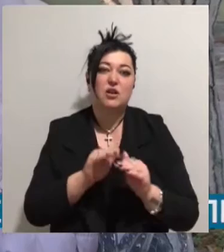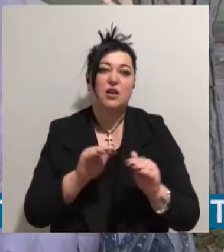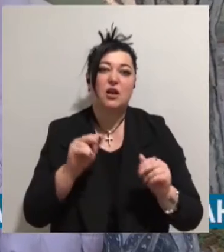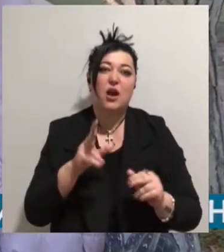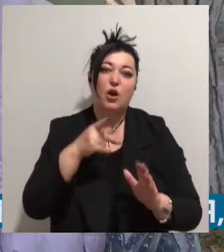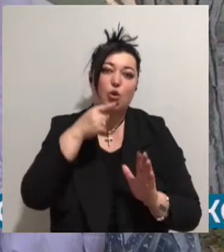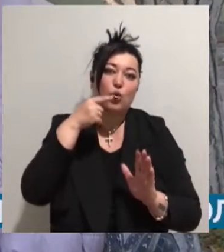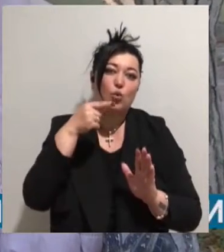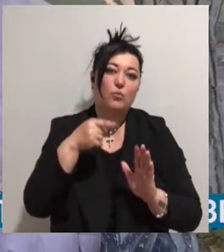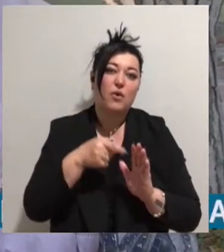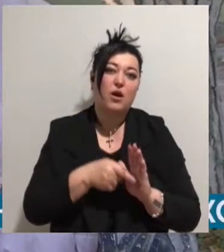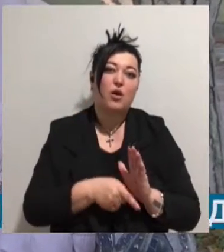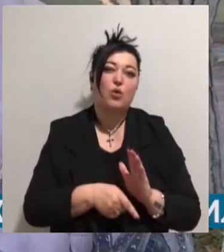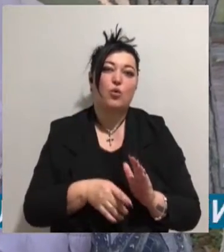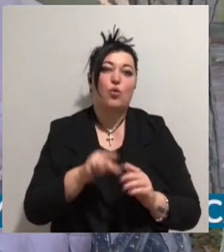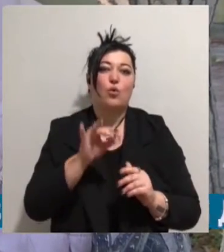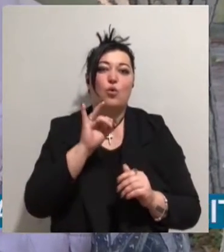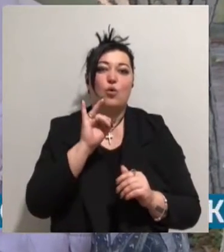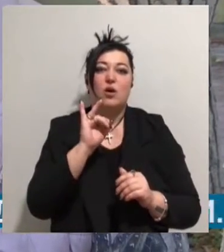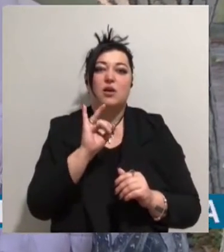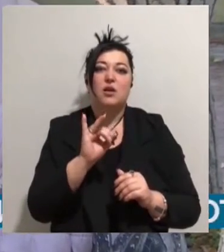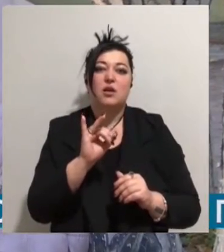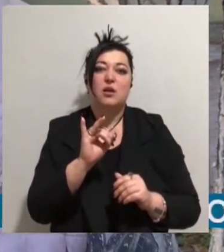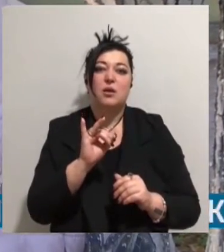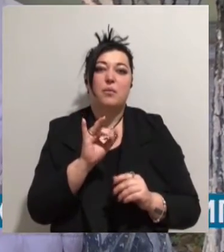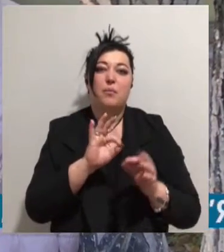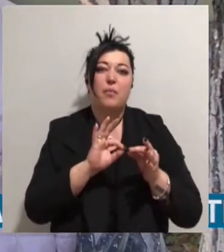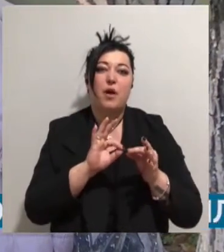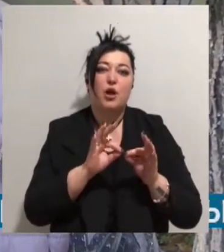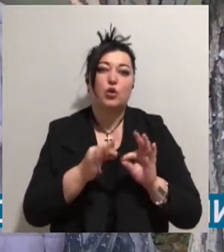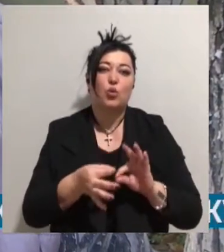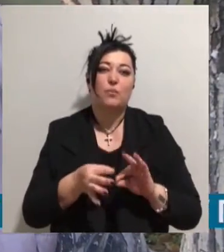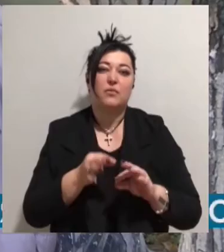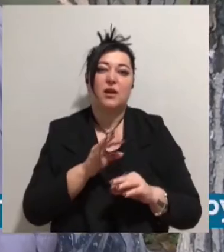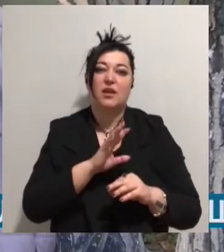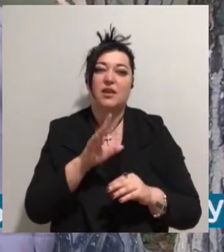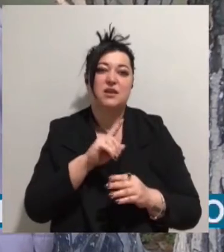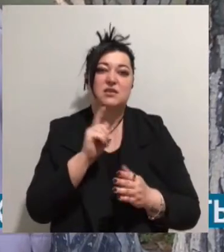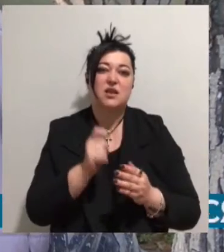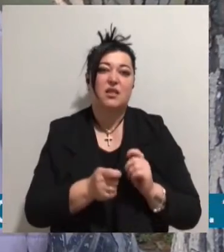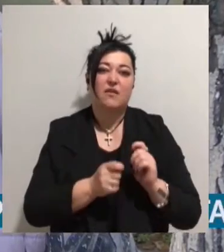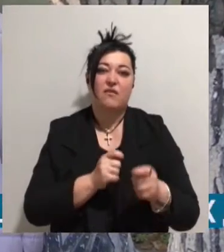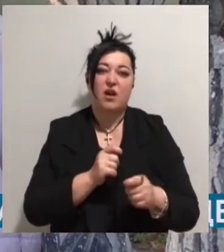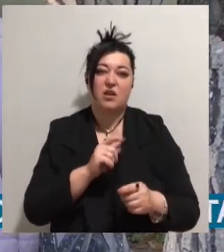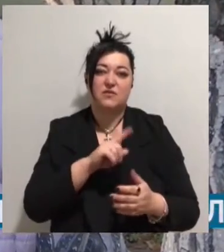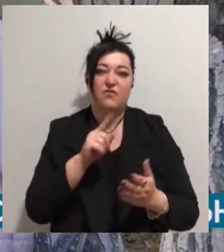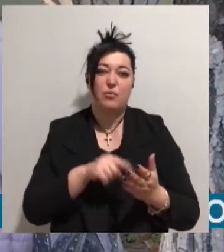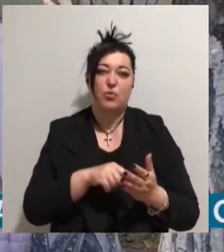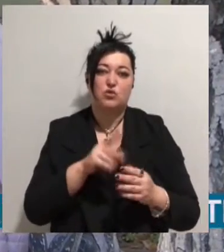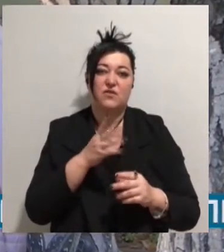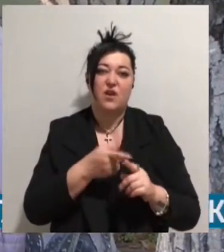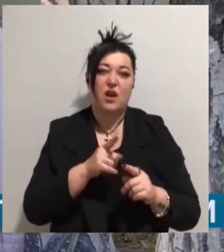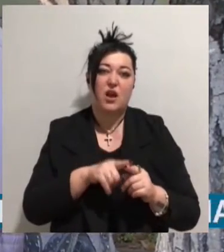подробно не задавались вопросы в цій області, коли